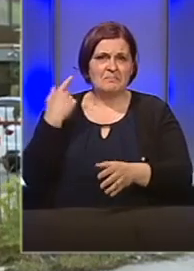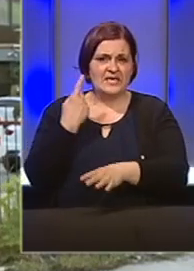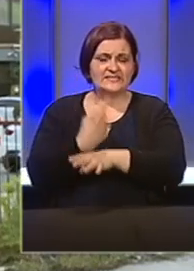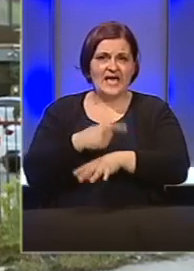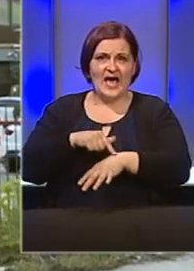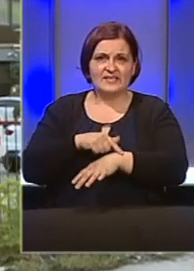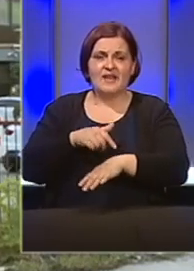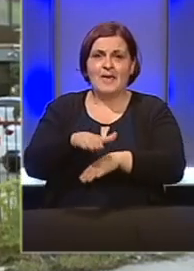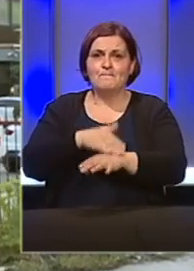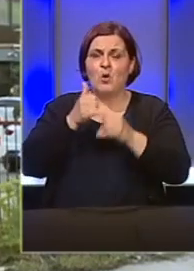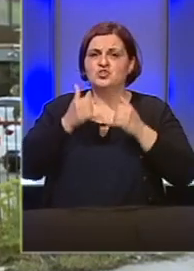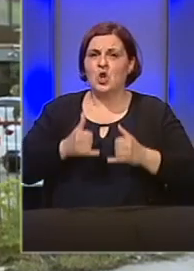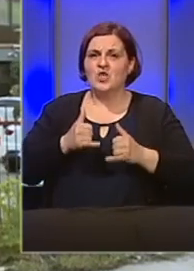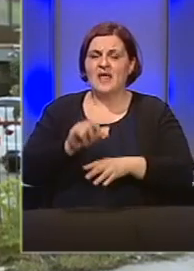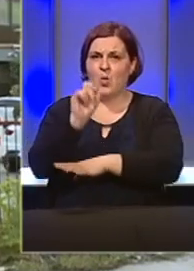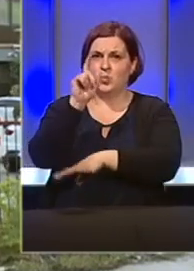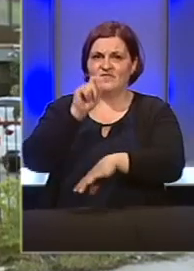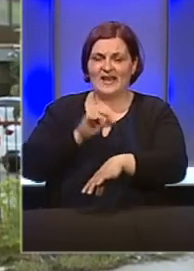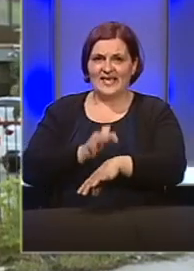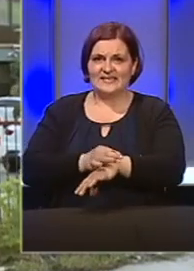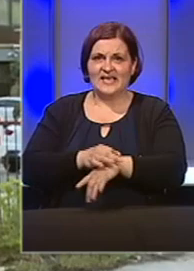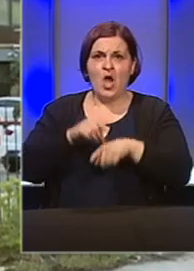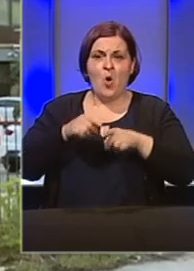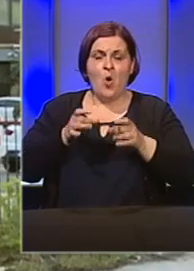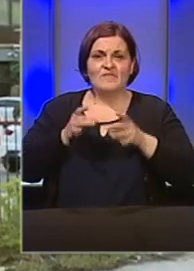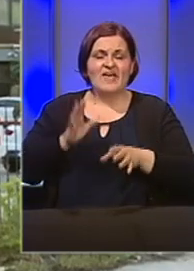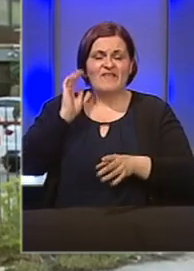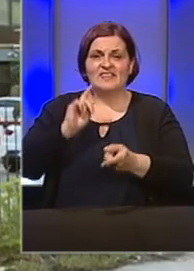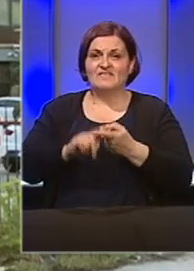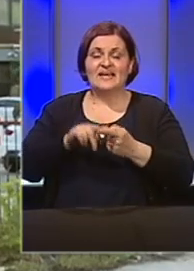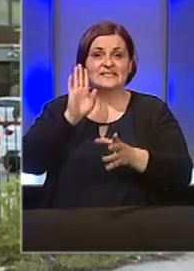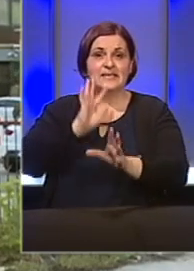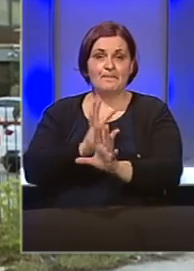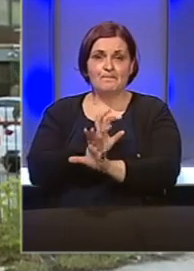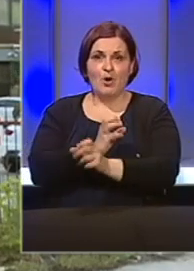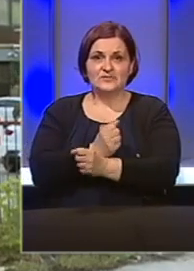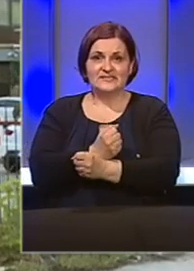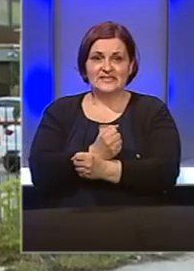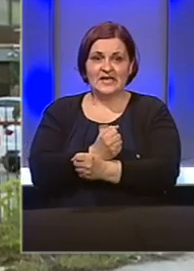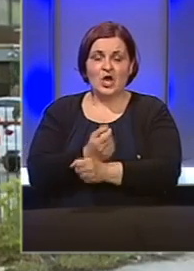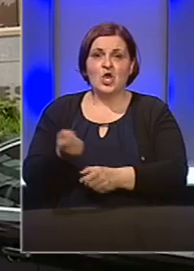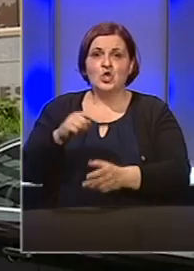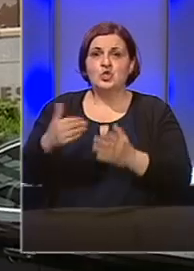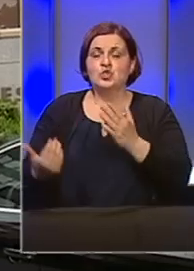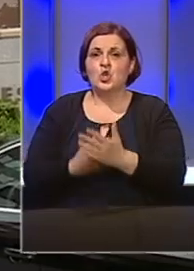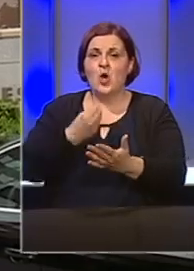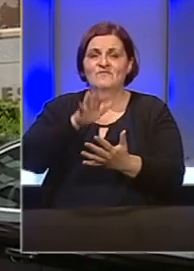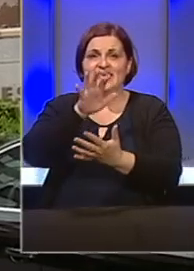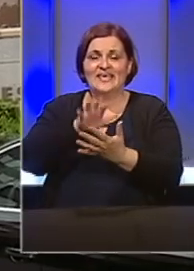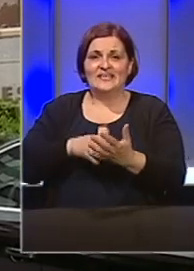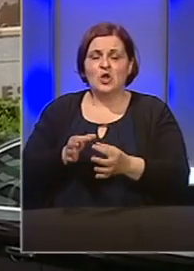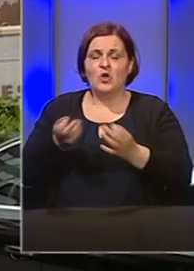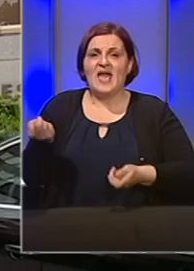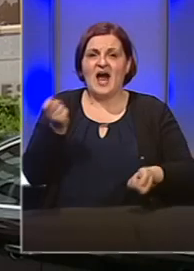sat vremena, počelo je danas u 12 sati. Ovdje na adresu Vlade Federacije Bosne i Hercegovine stigao je i novi izvještaj o